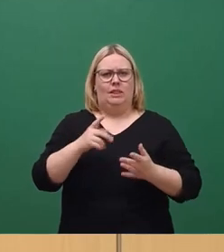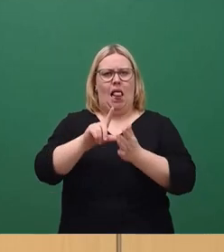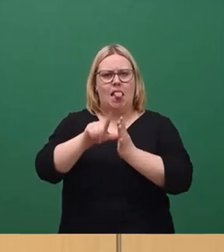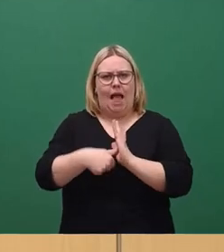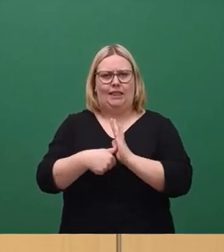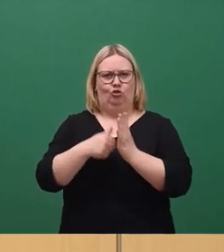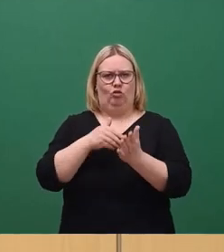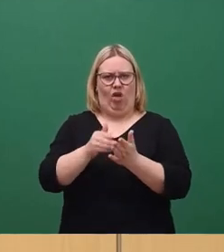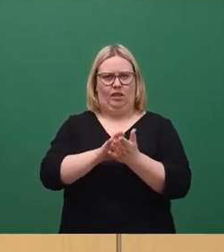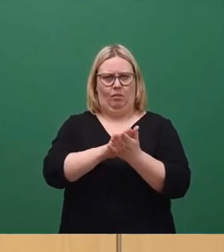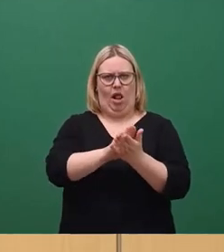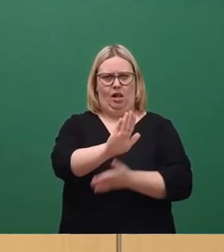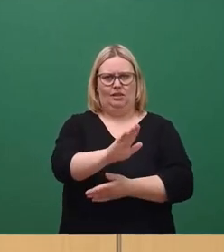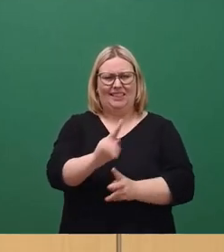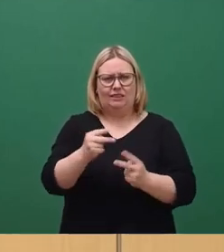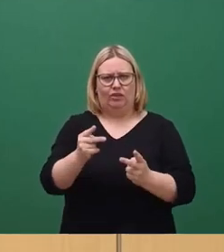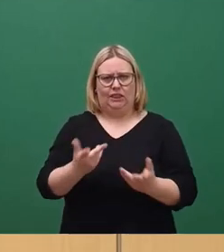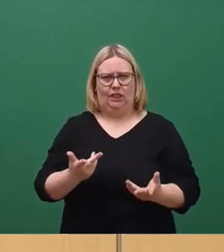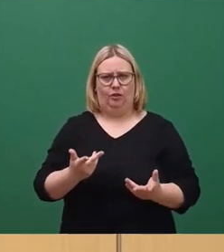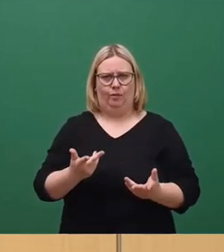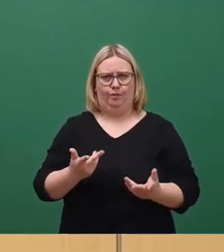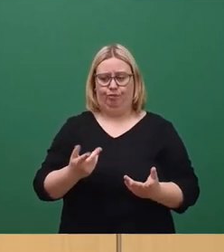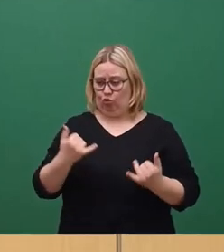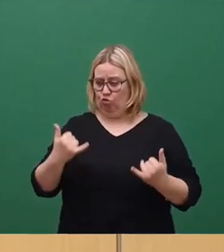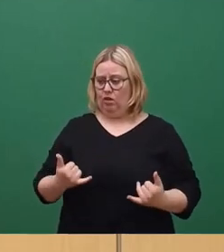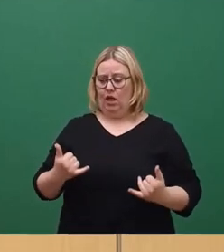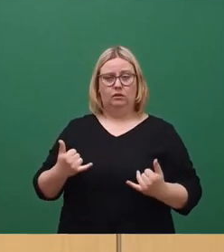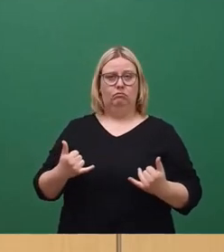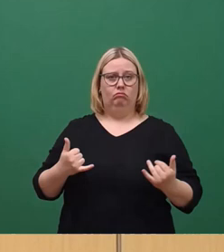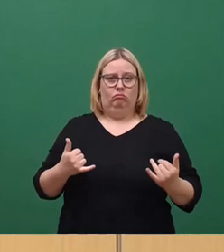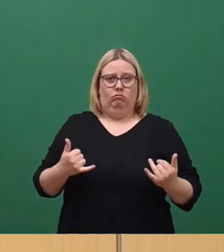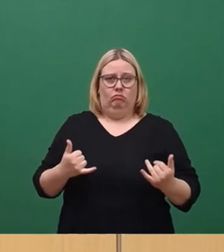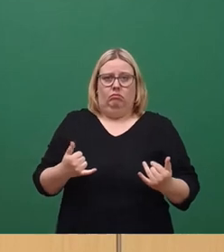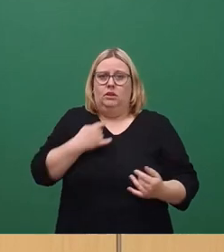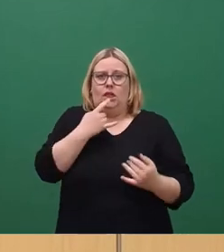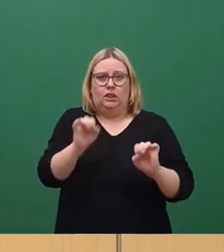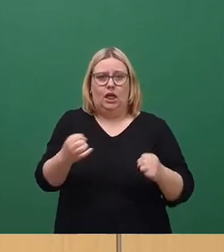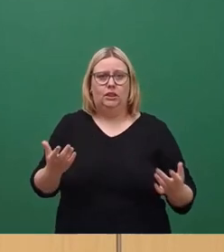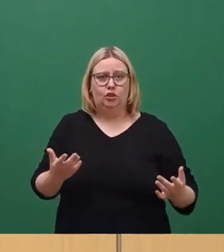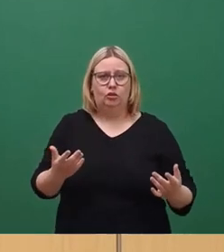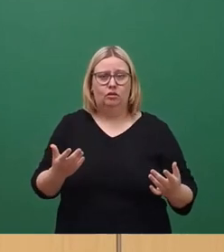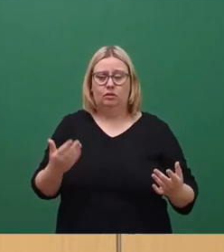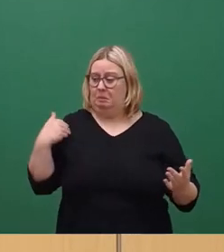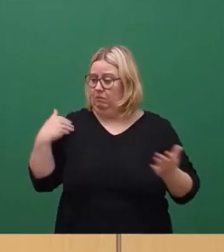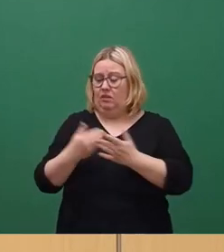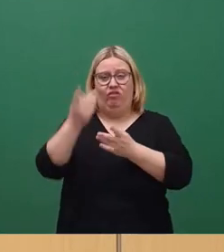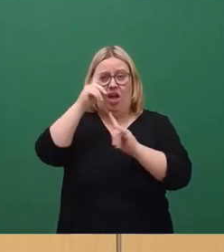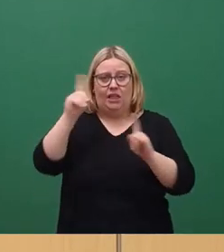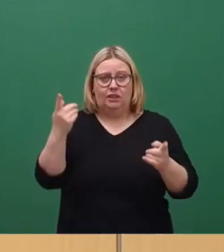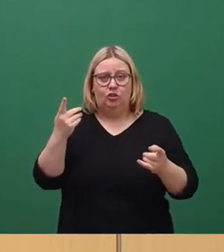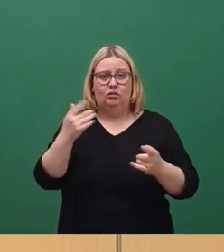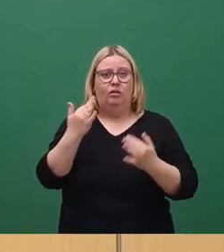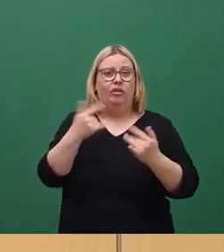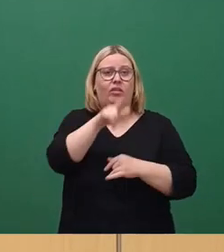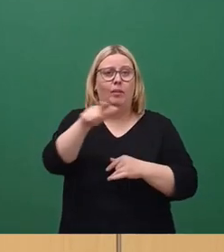weiterbekommen. Und darüber konnten wir jetzt ja noch gar keine Aussagen treffen. Wir wissen nicht, wie viele Menschen